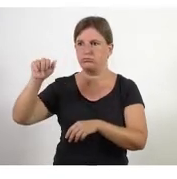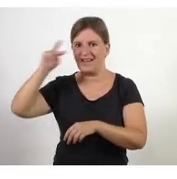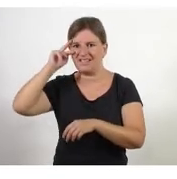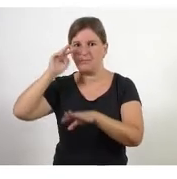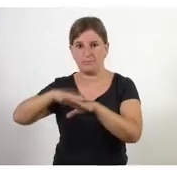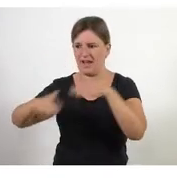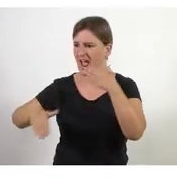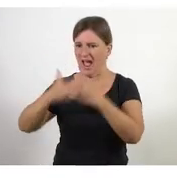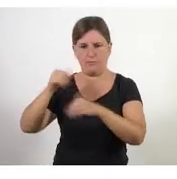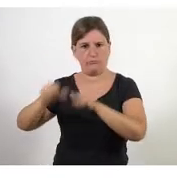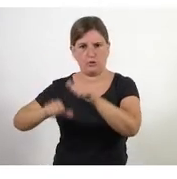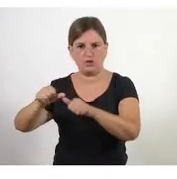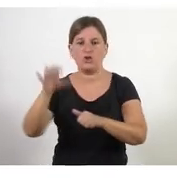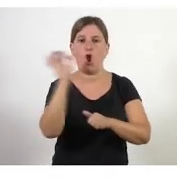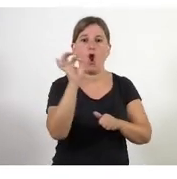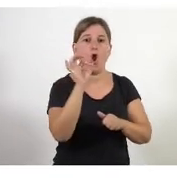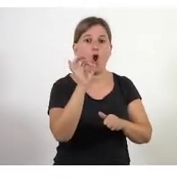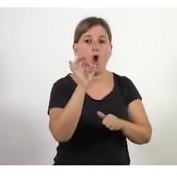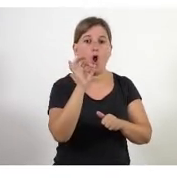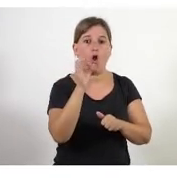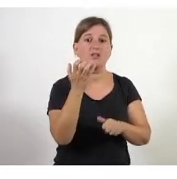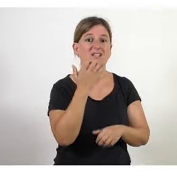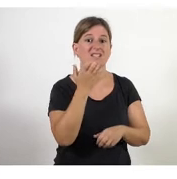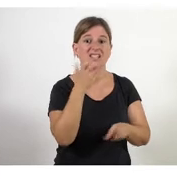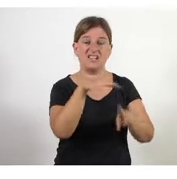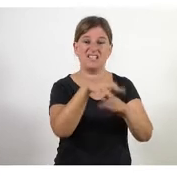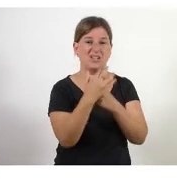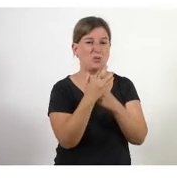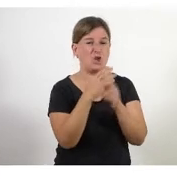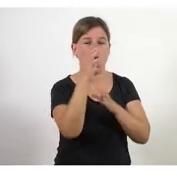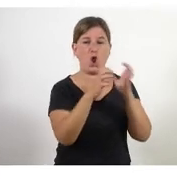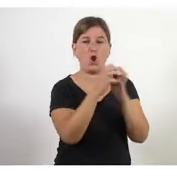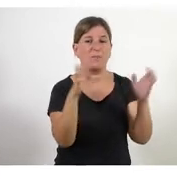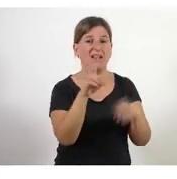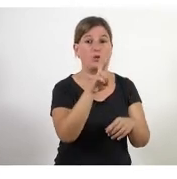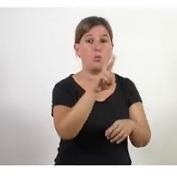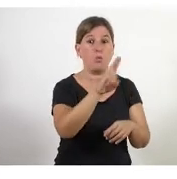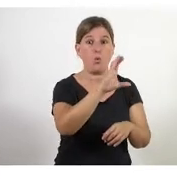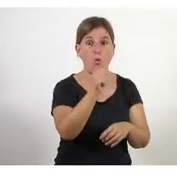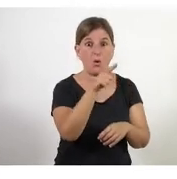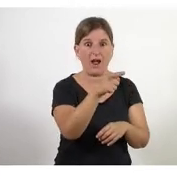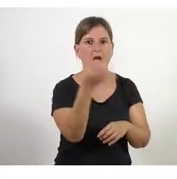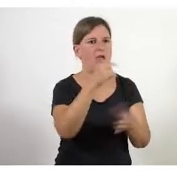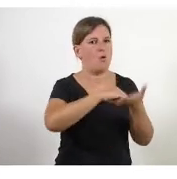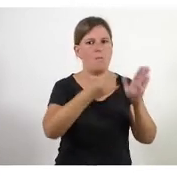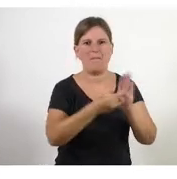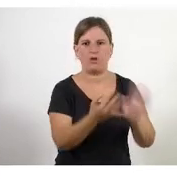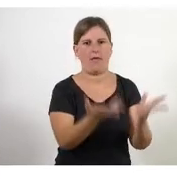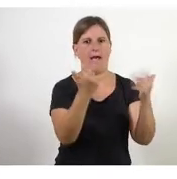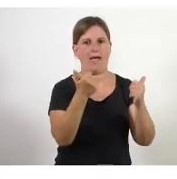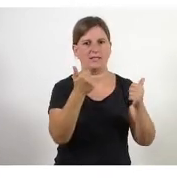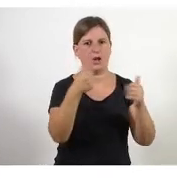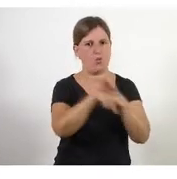processos o si el sistema però tu és complex i estàs encara en un entorn buca has de començar a aplicar metodologies àgils